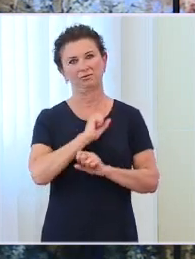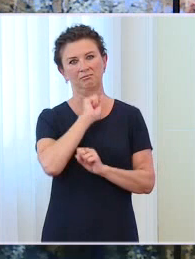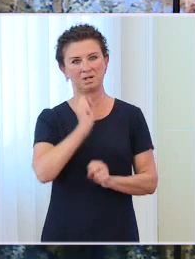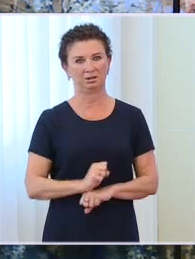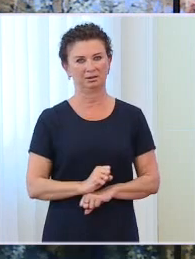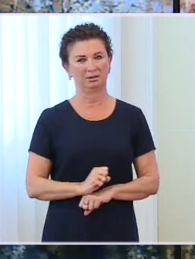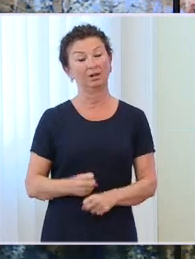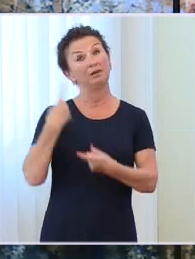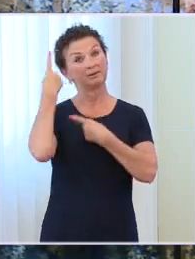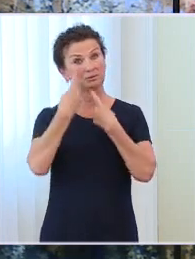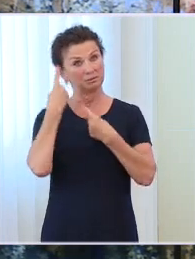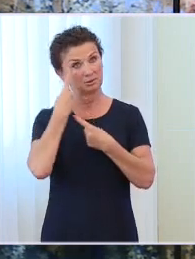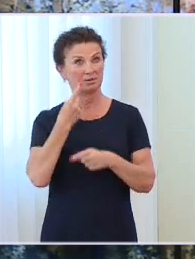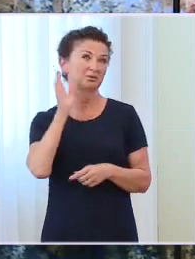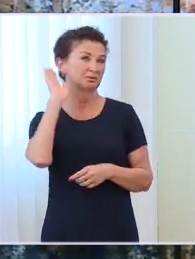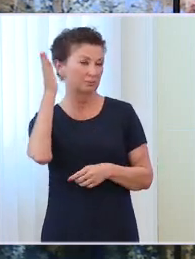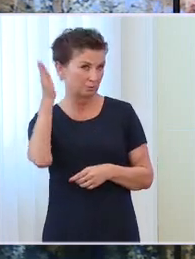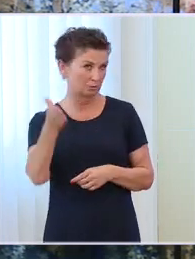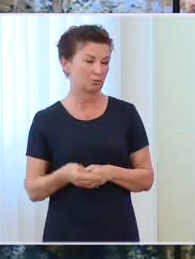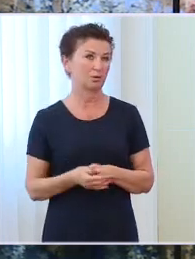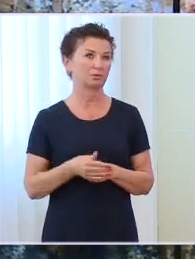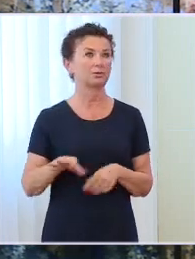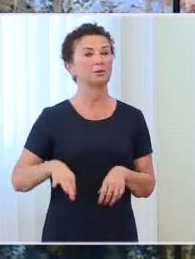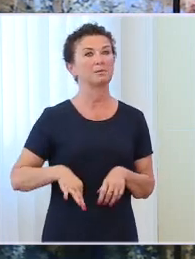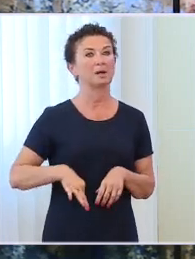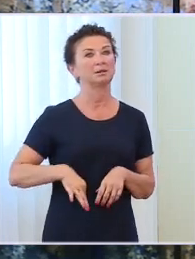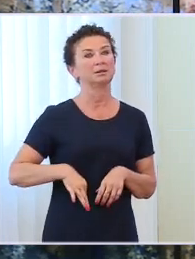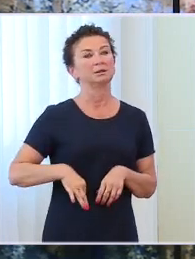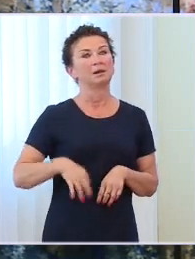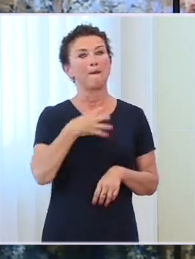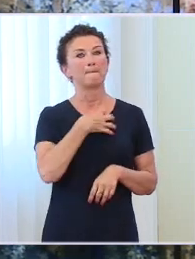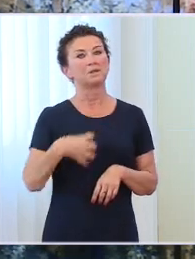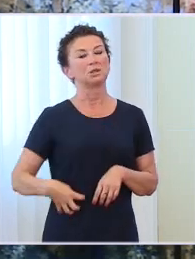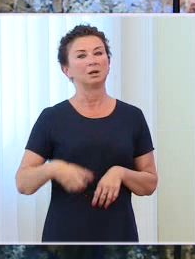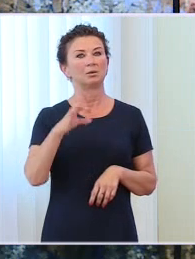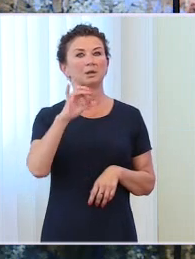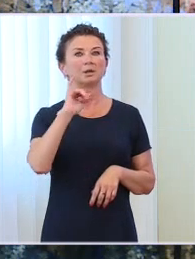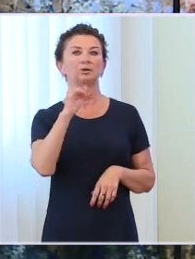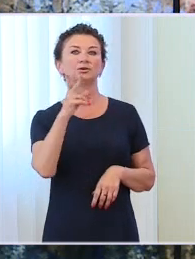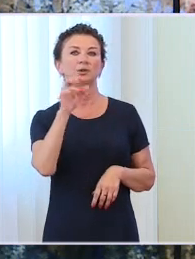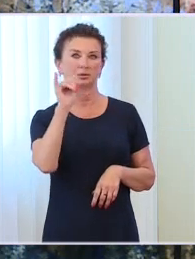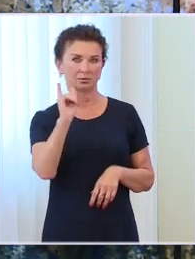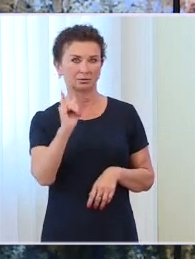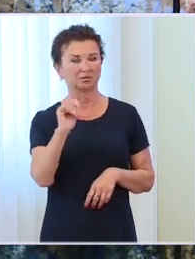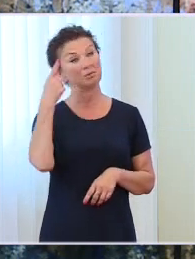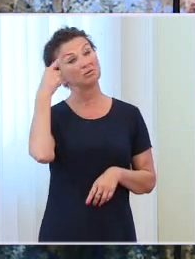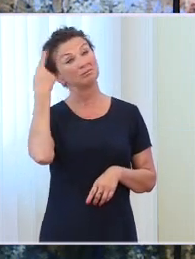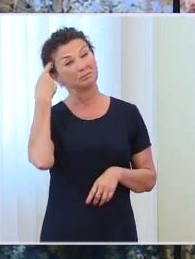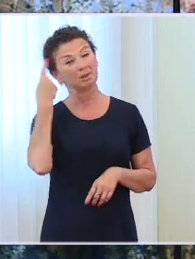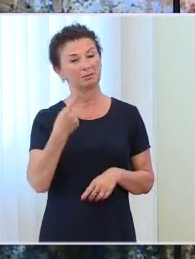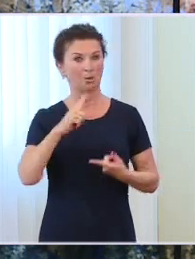zatęskni za polityką. Ja oceniam jego pracę jako ministra spraw zagranicznych bardzo, bardzo wysoko.